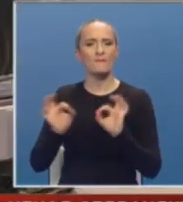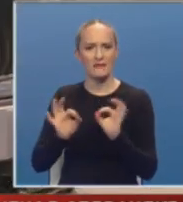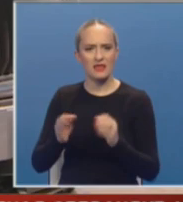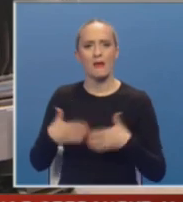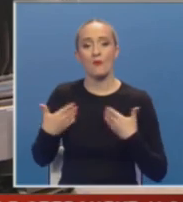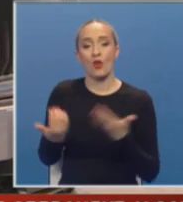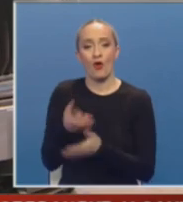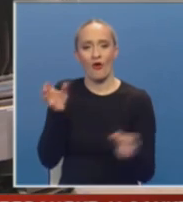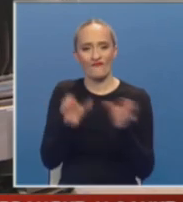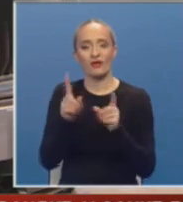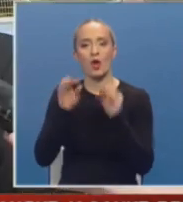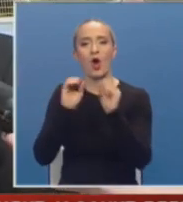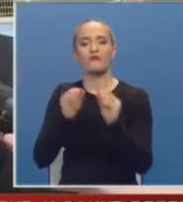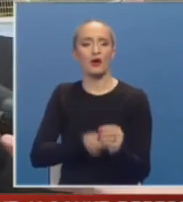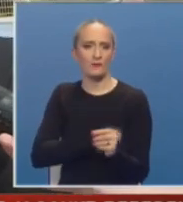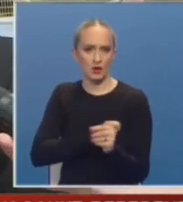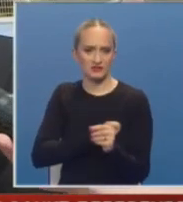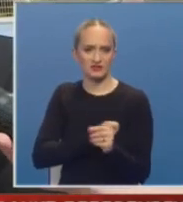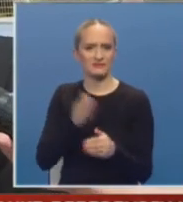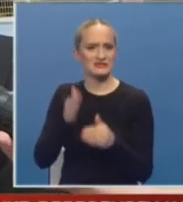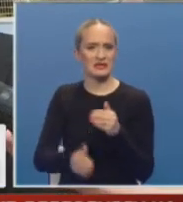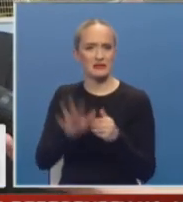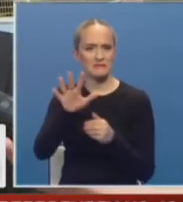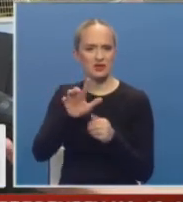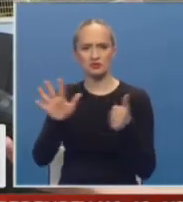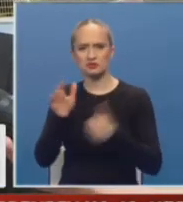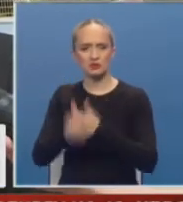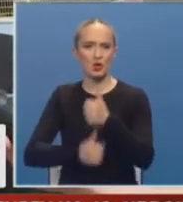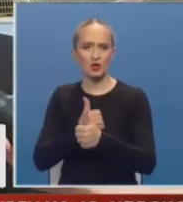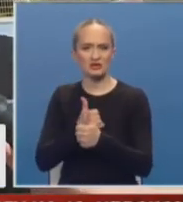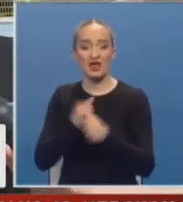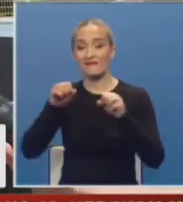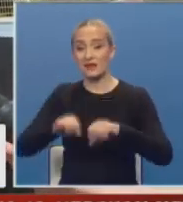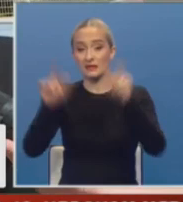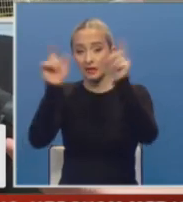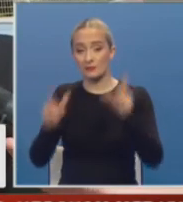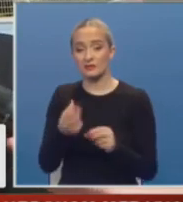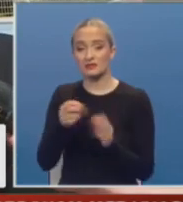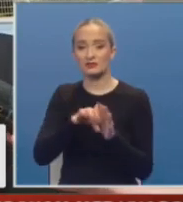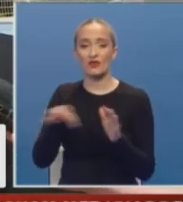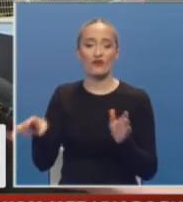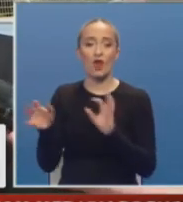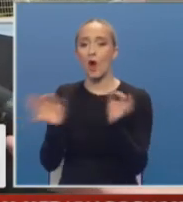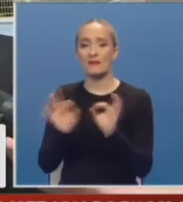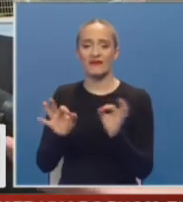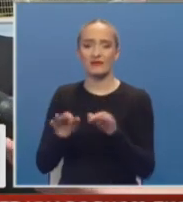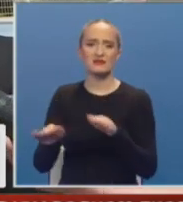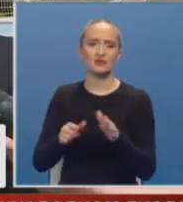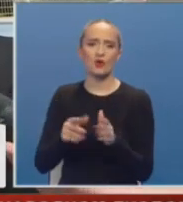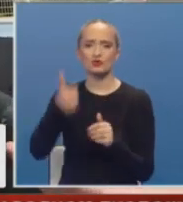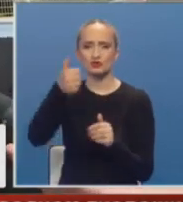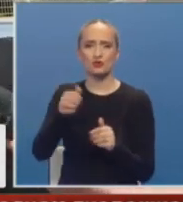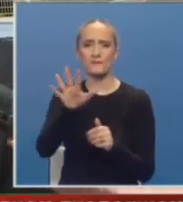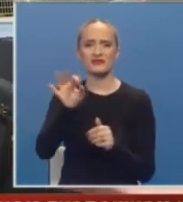Opremanje, podmlađivanje i obuka policije. Posljednjih 5-6 godina vlada Republike Srpske izdvojila u opremanje